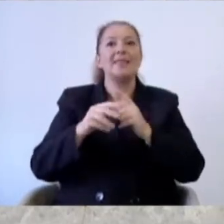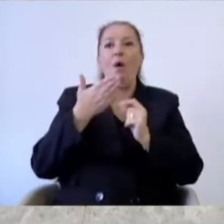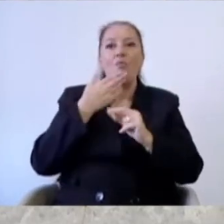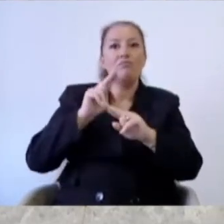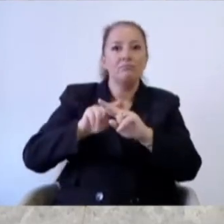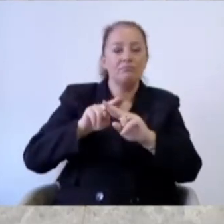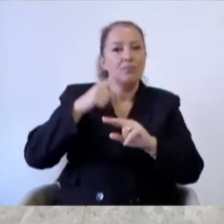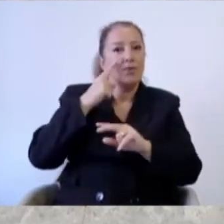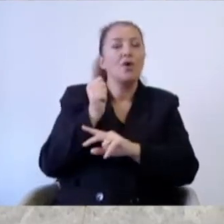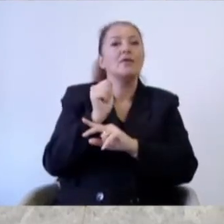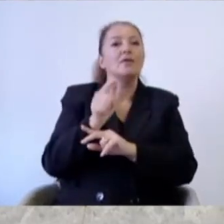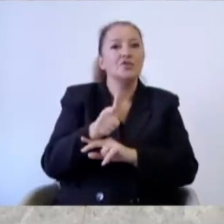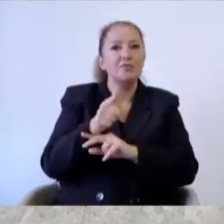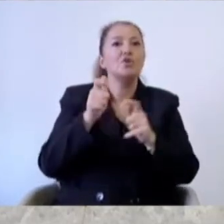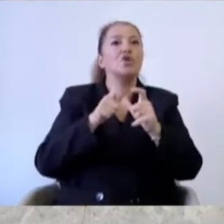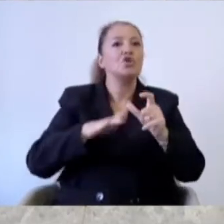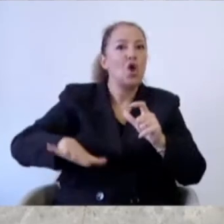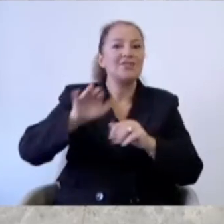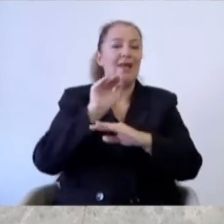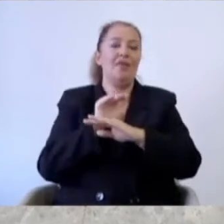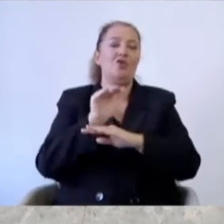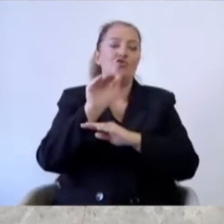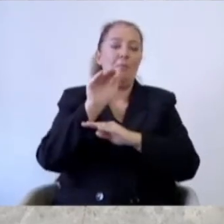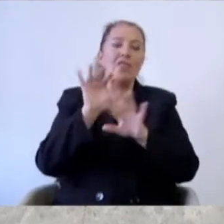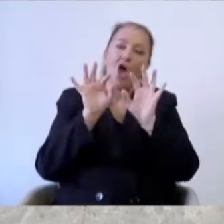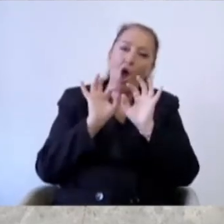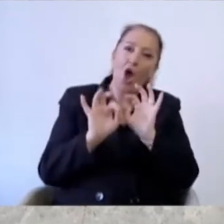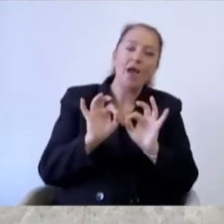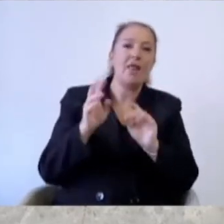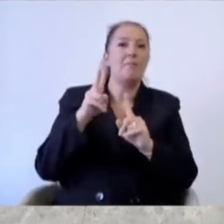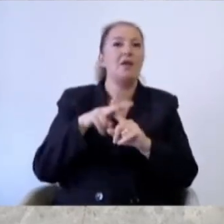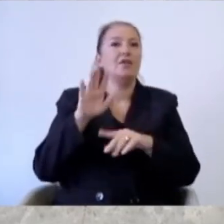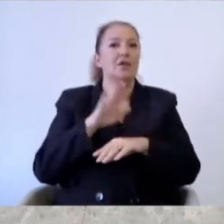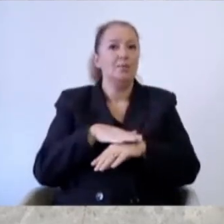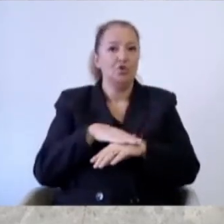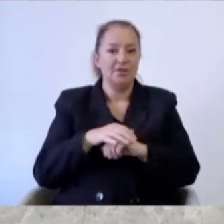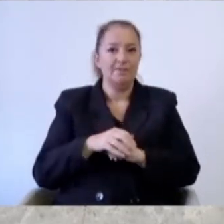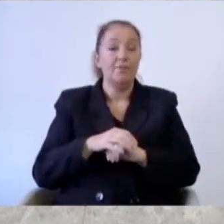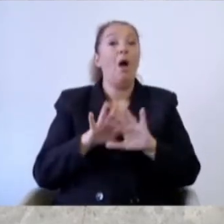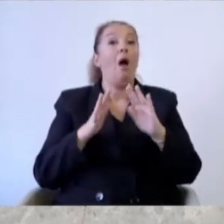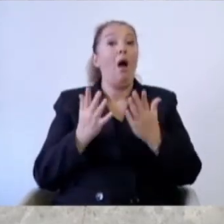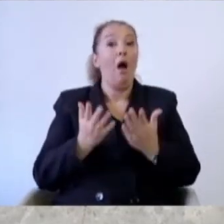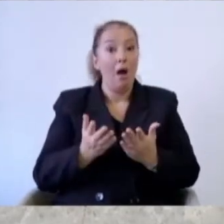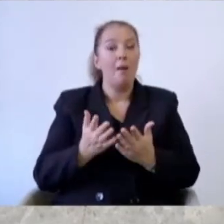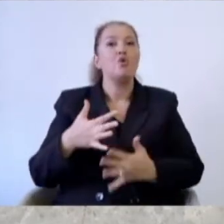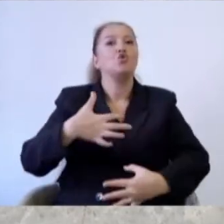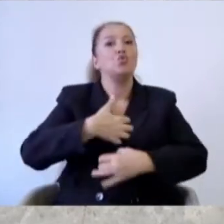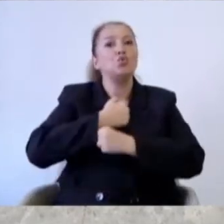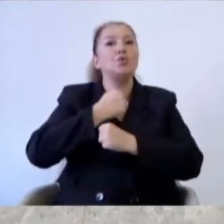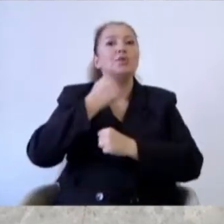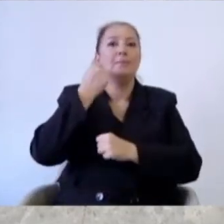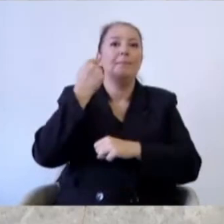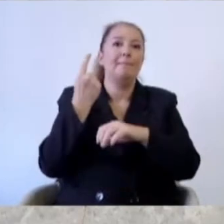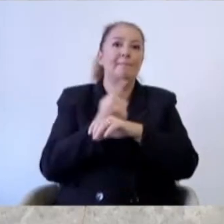ilçemizin sosyal yaşamına önemli katkı yapacağız. Ama üzüldüğüm bir şeyi